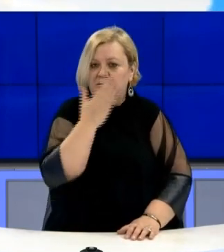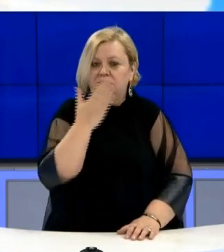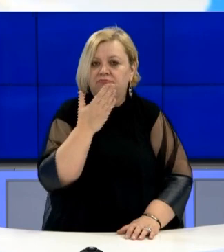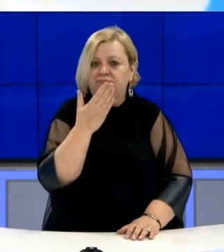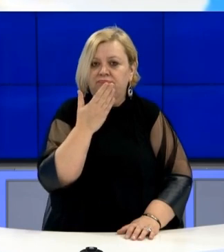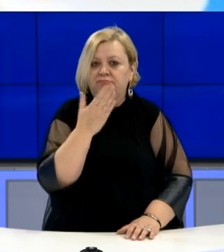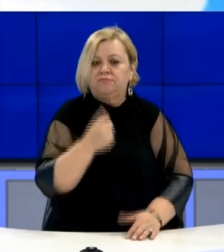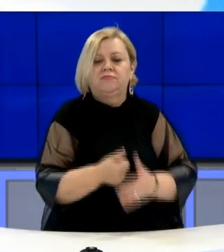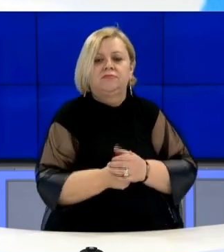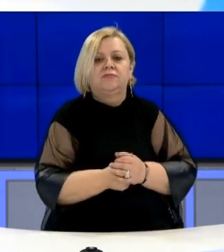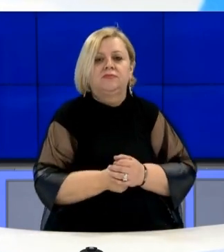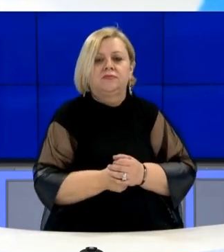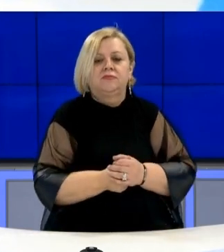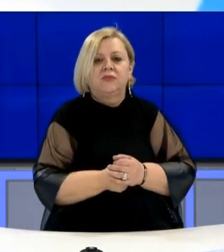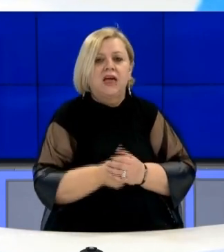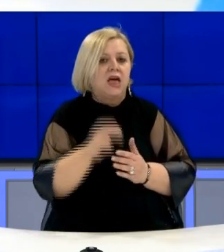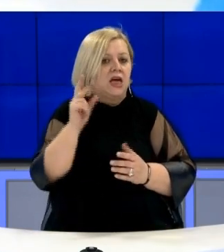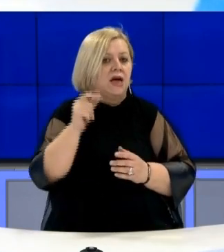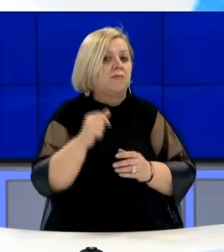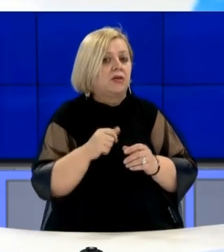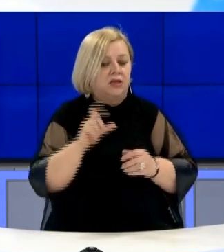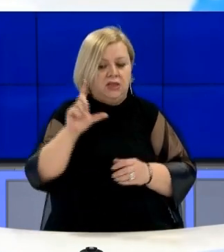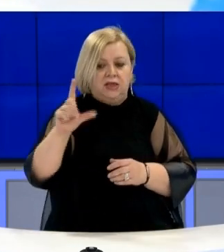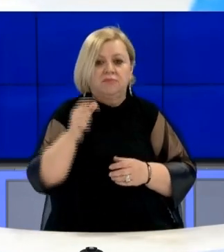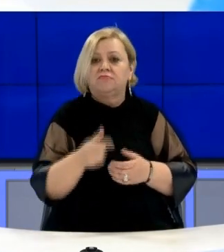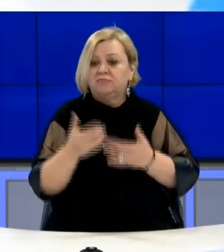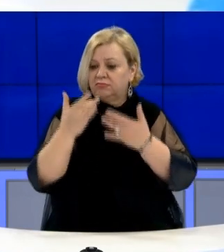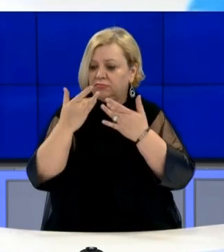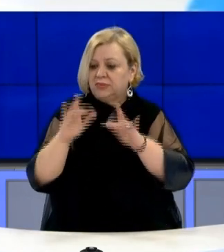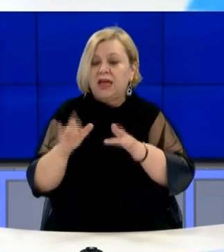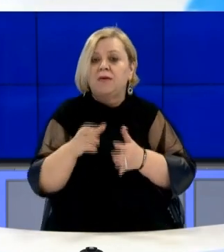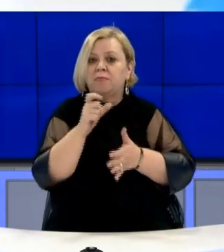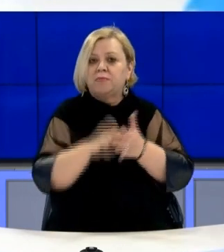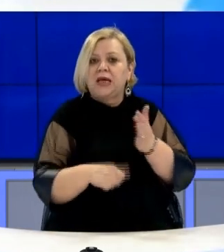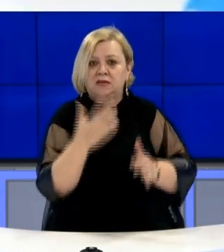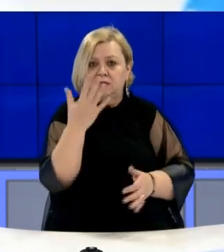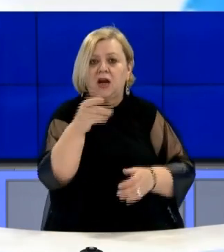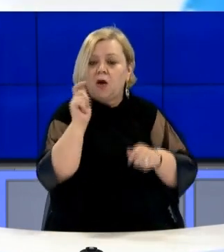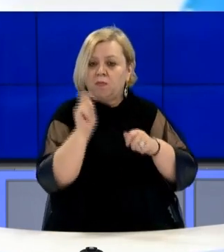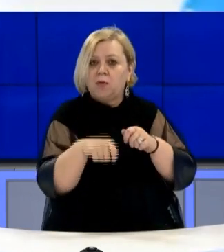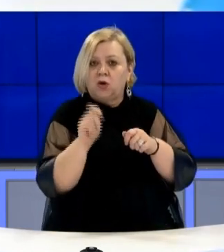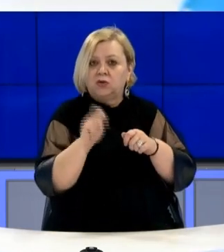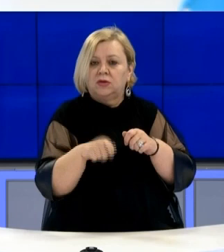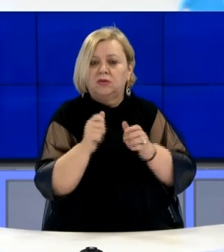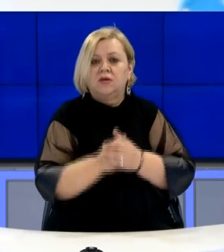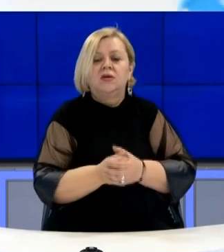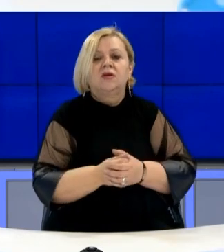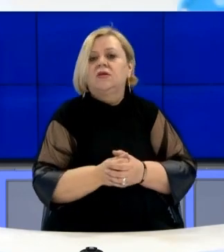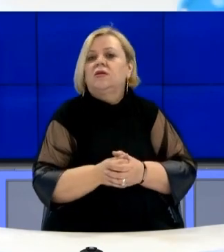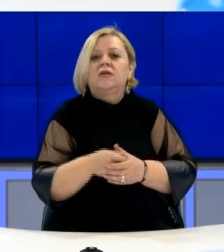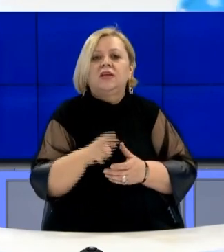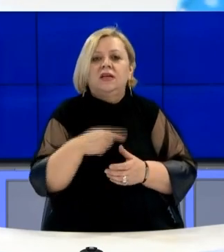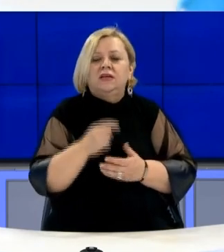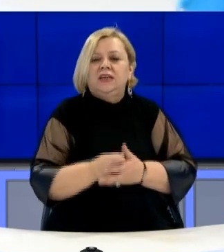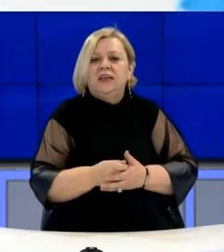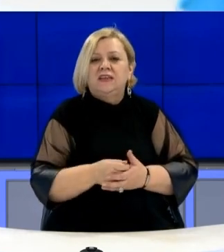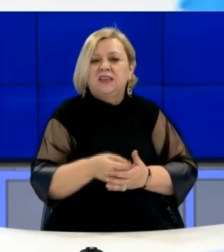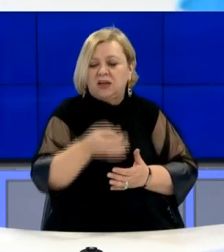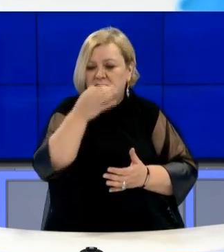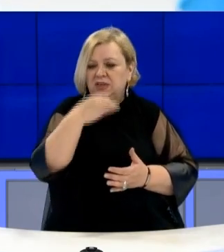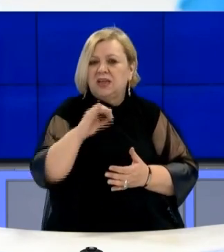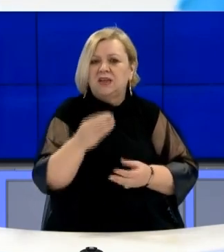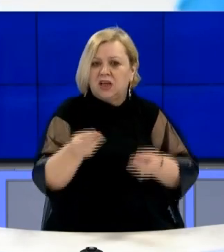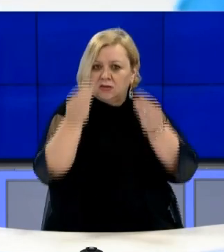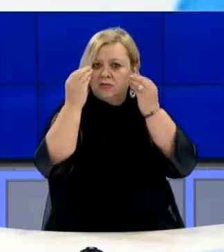shkencës dhe teknologjisë Ram Likaj pas dorheqës së pas antareve të bordit të kshilit shtetror të cilsis i cili tha se